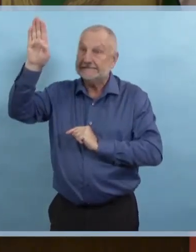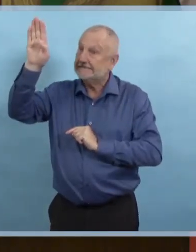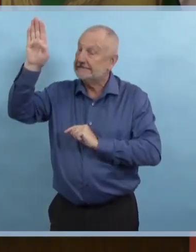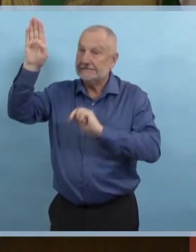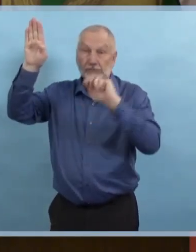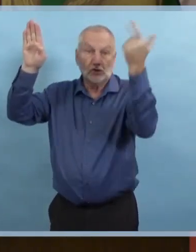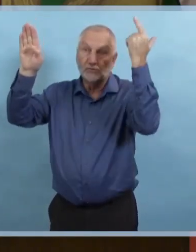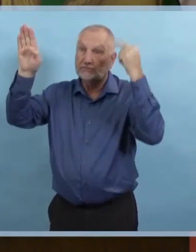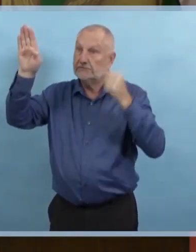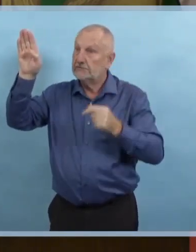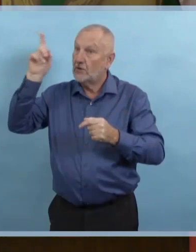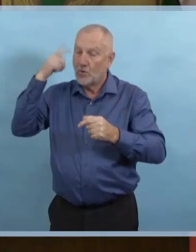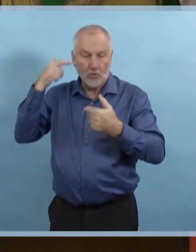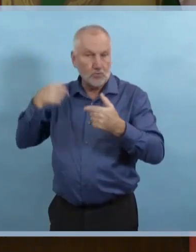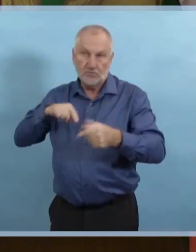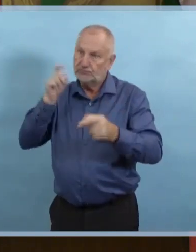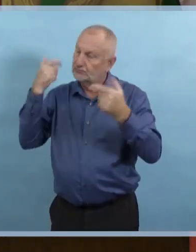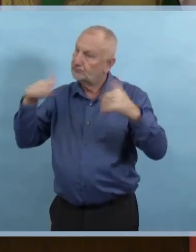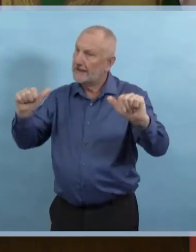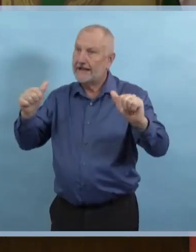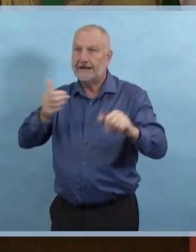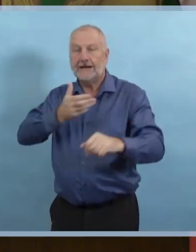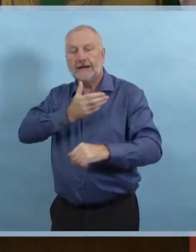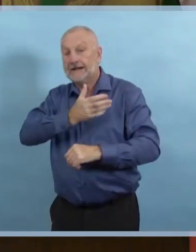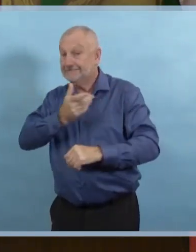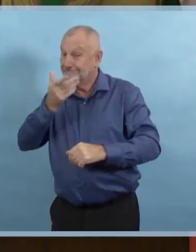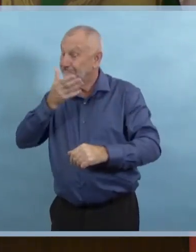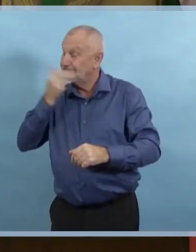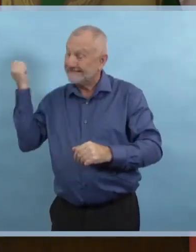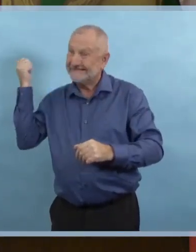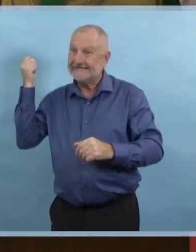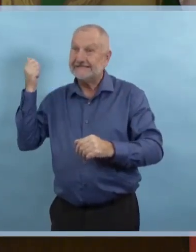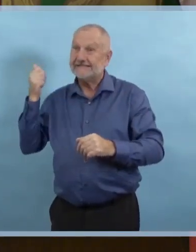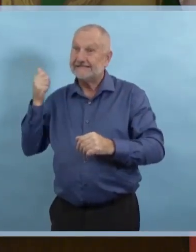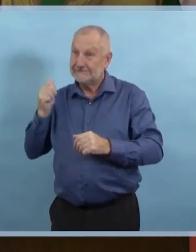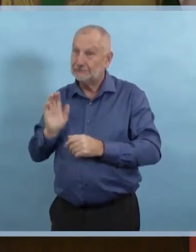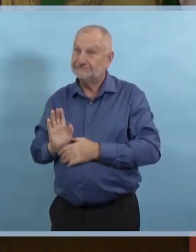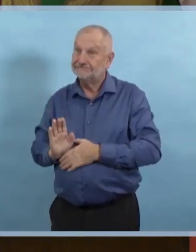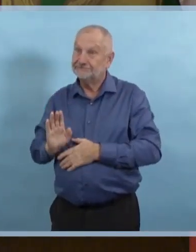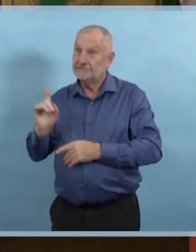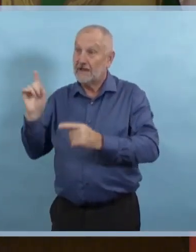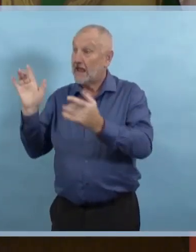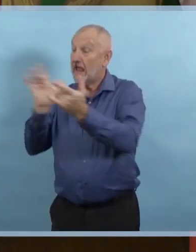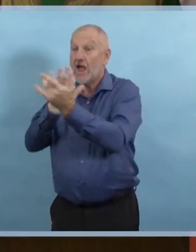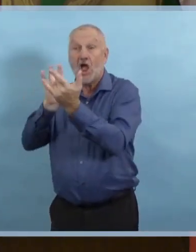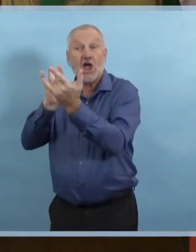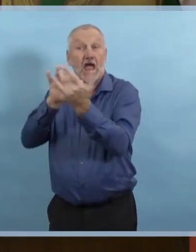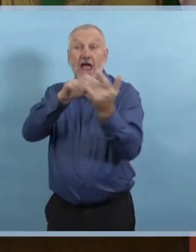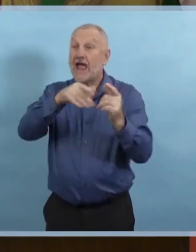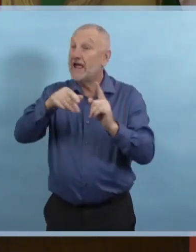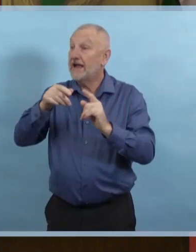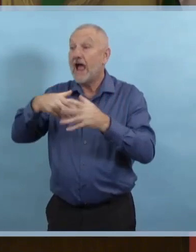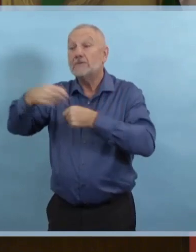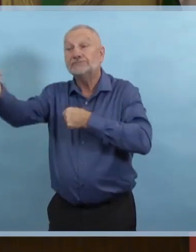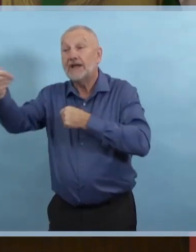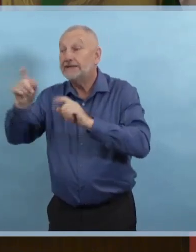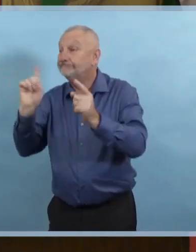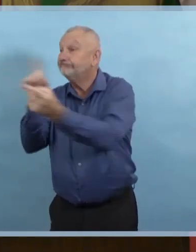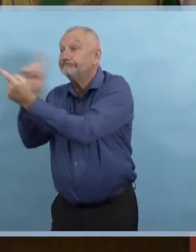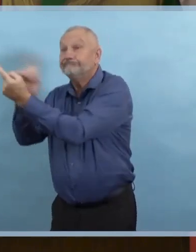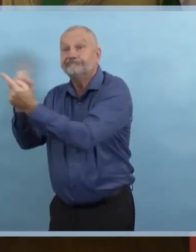nous avons à l'extérieur de la maison. Nous devons éviter de socialiser avec des gens de l'extérieur de notre foyer.